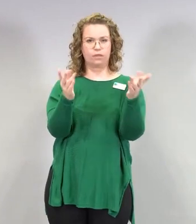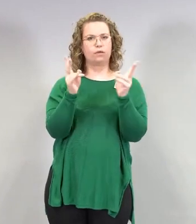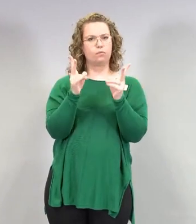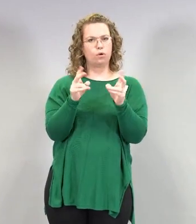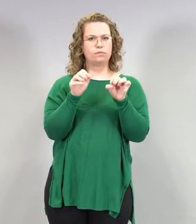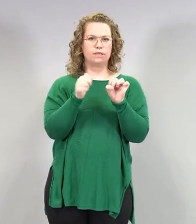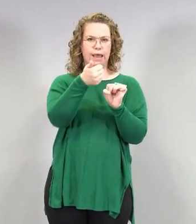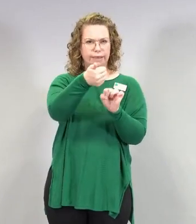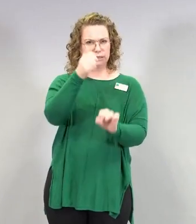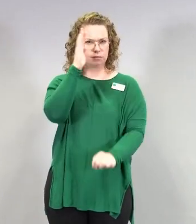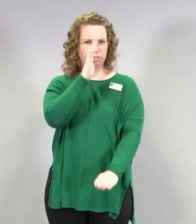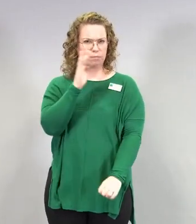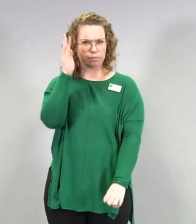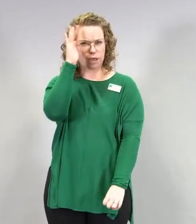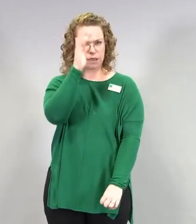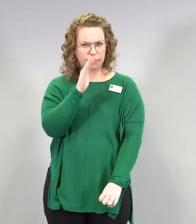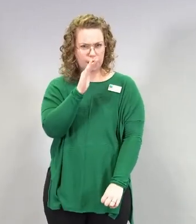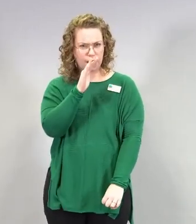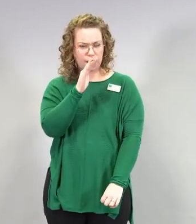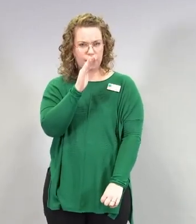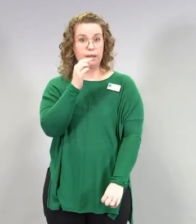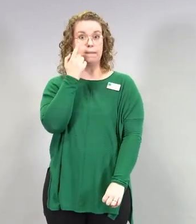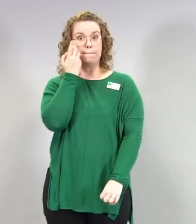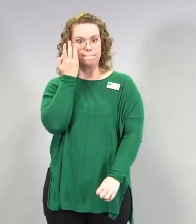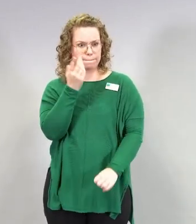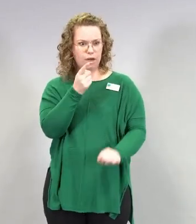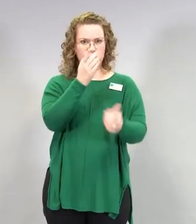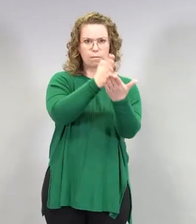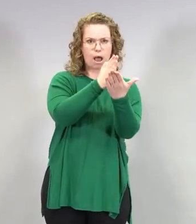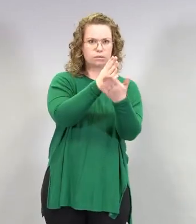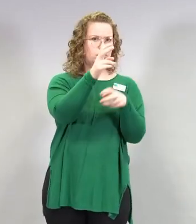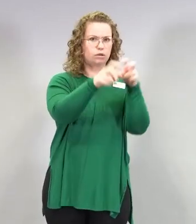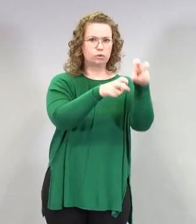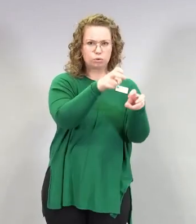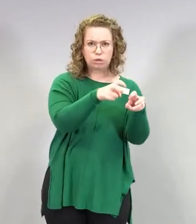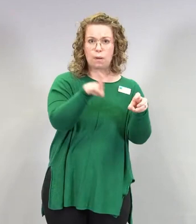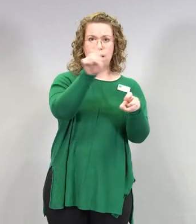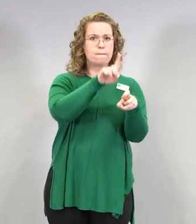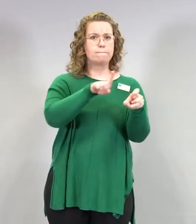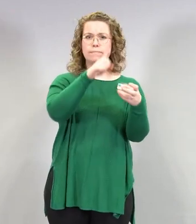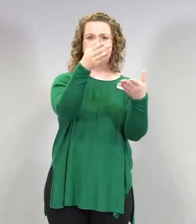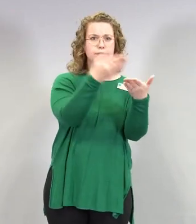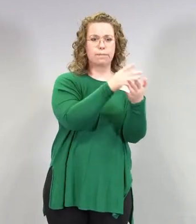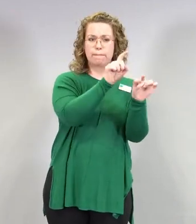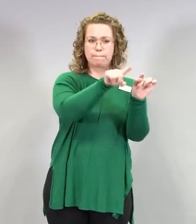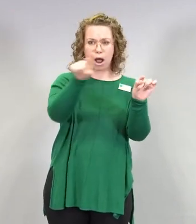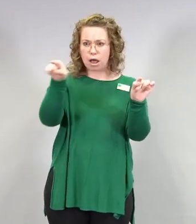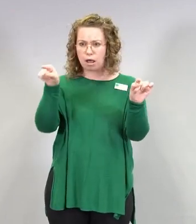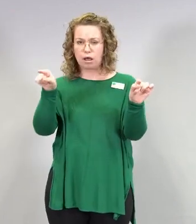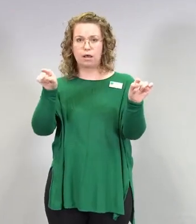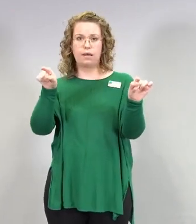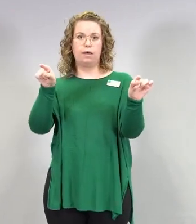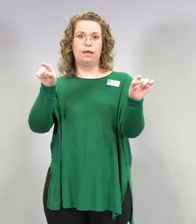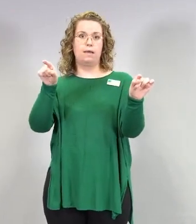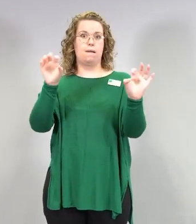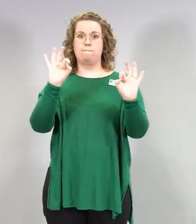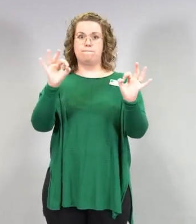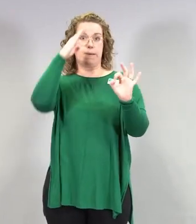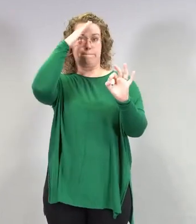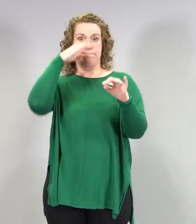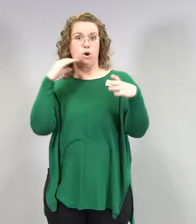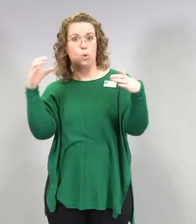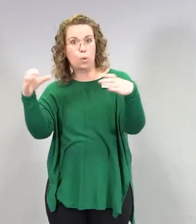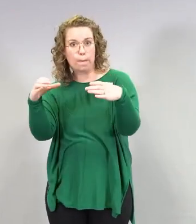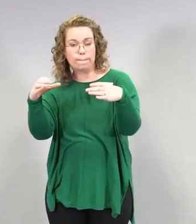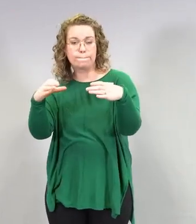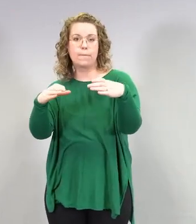itseltänne, että koska on tutkittu tämä, missä se on tutkittu, missä maissa, missä väestössä, keitä siellä on tutkittu